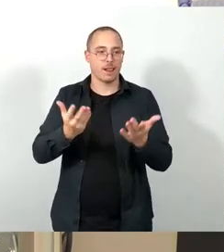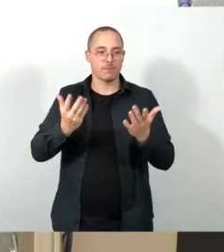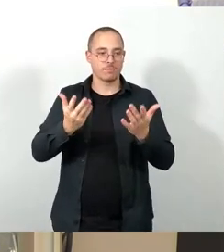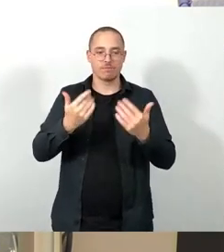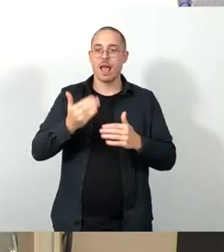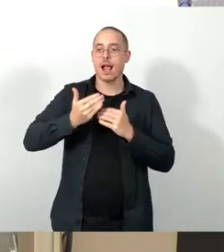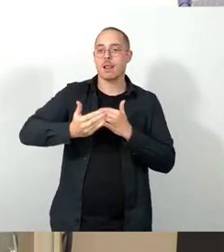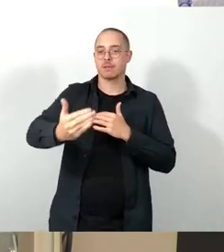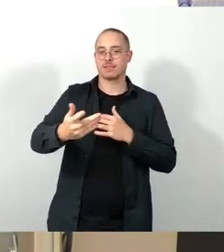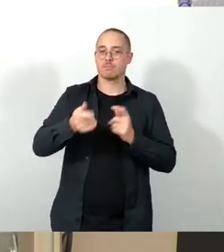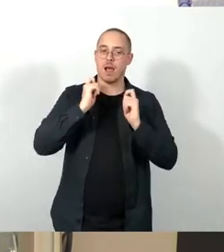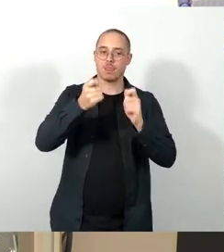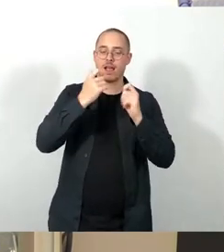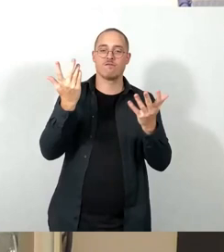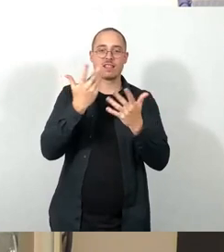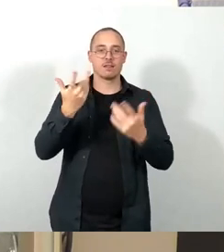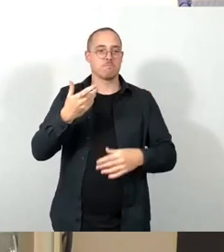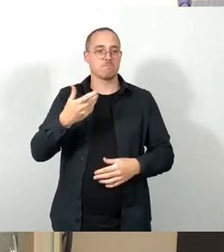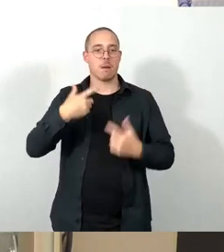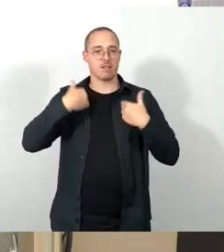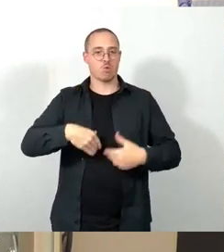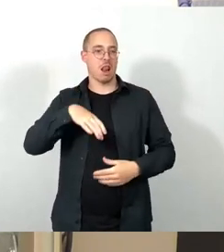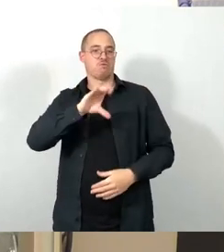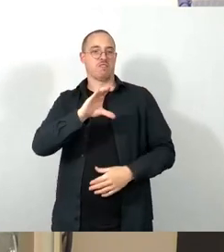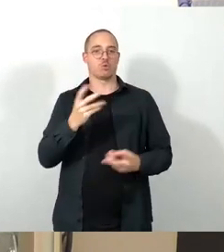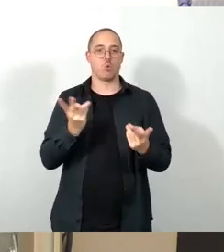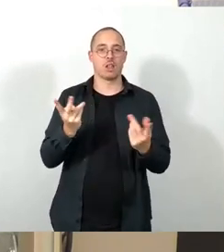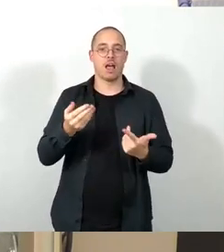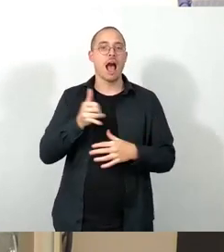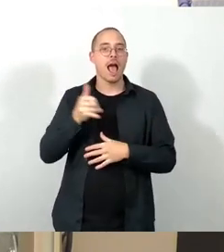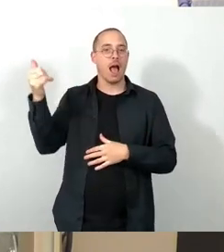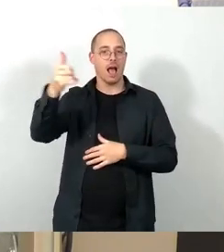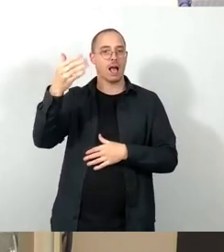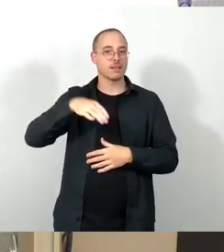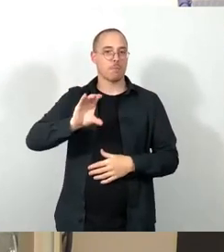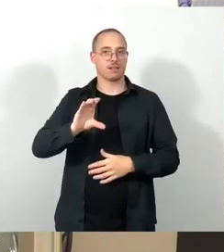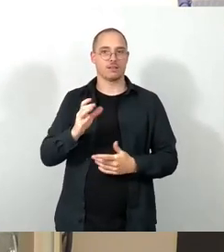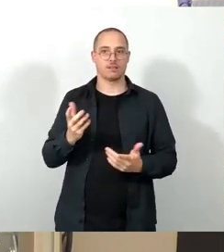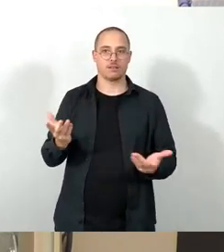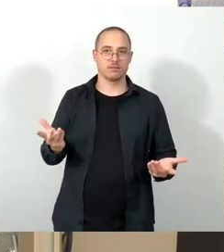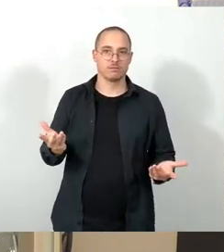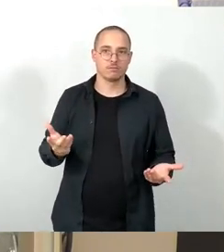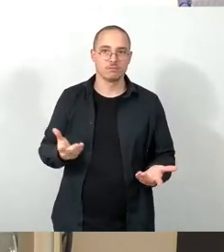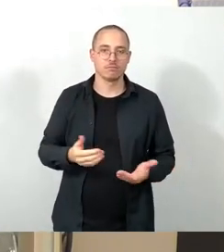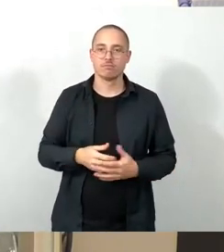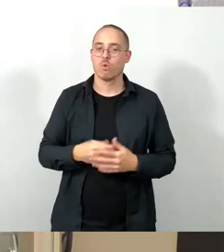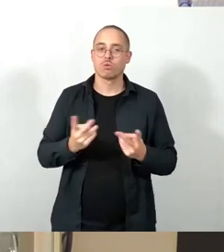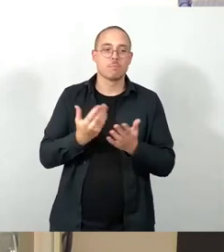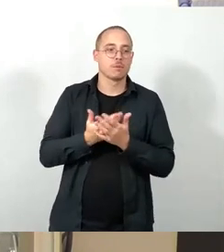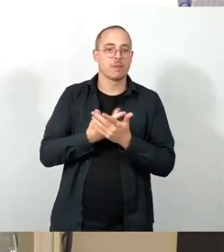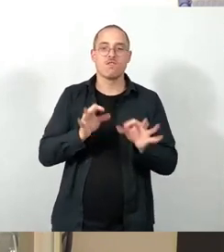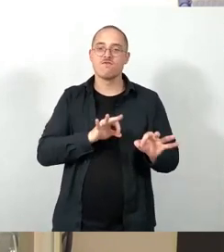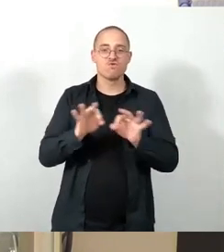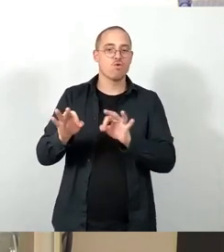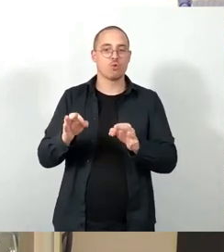Personalausweises oder eines Reisepasses, das Ausstellen von Führungszeugnissen oder Beglaubigungen, gerade in einem